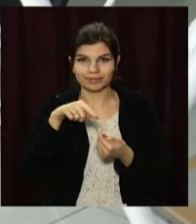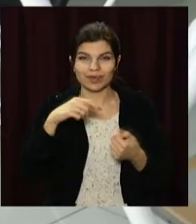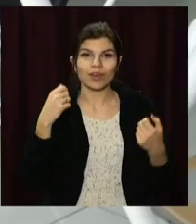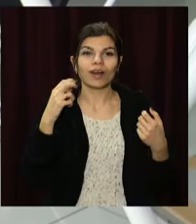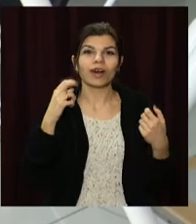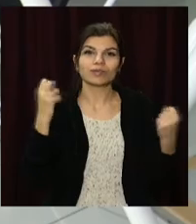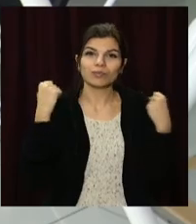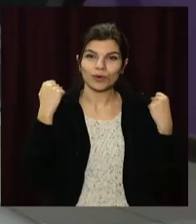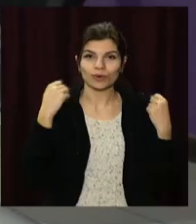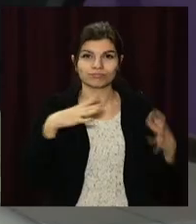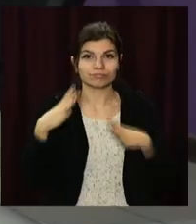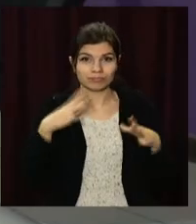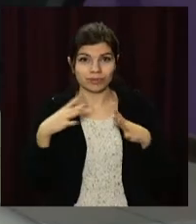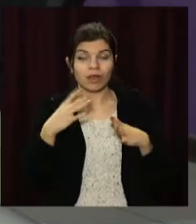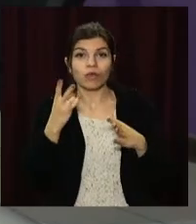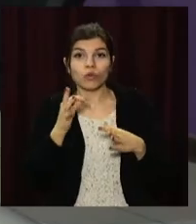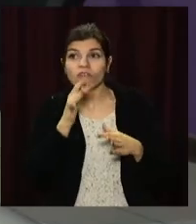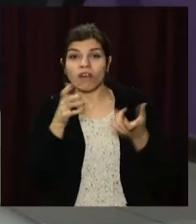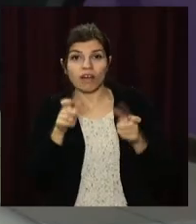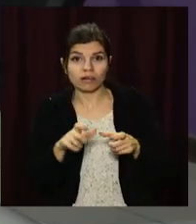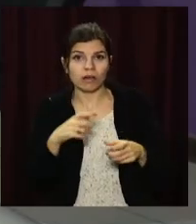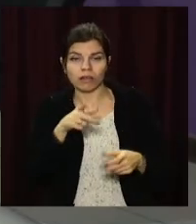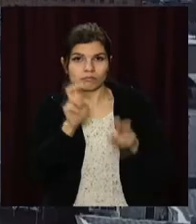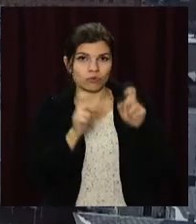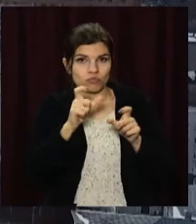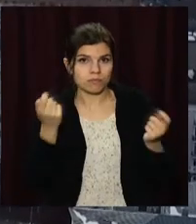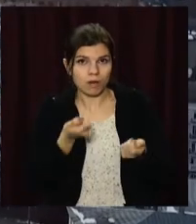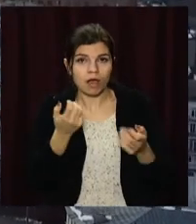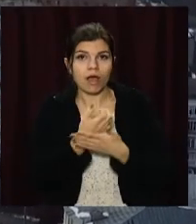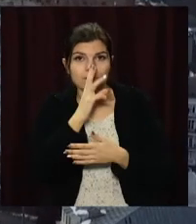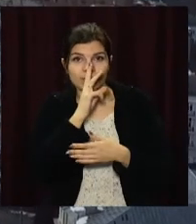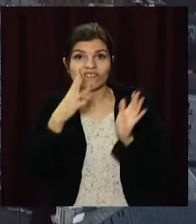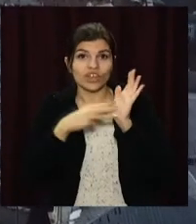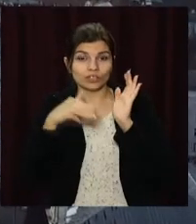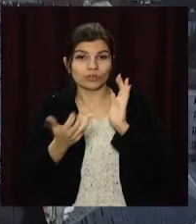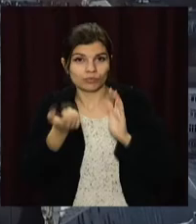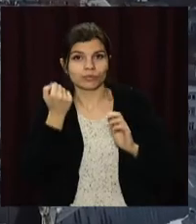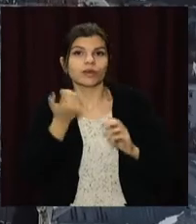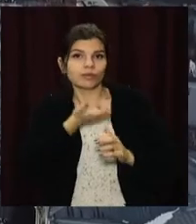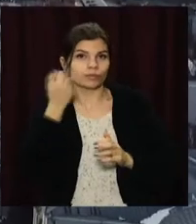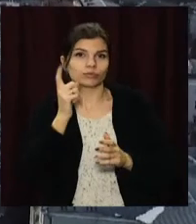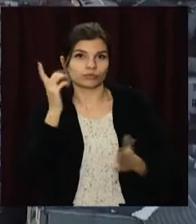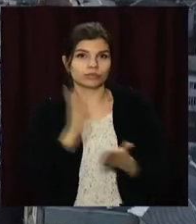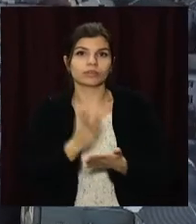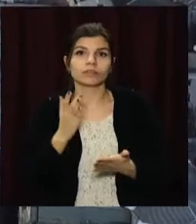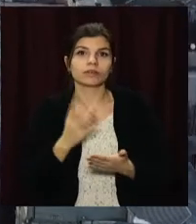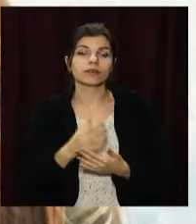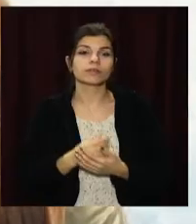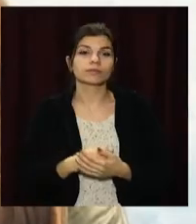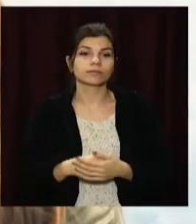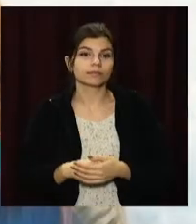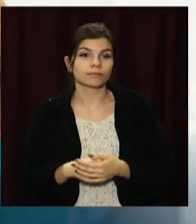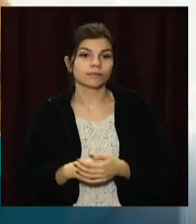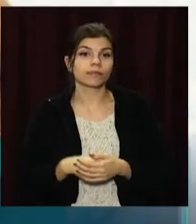одноразовій допомозі підприємці зраділи, аби отримати по вісім карантинних тисяч, бажаючи, мали відповідати певним вимогам.